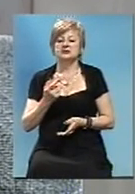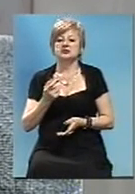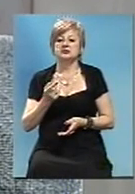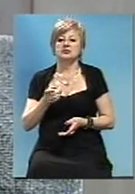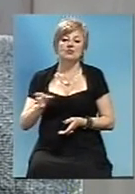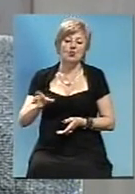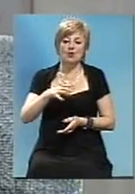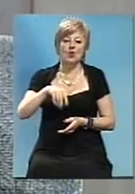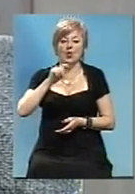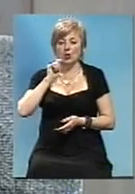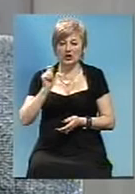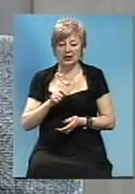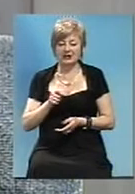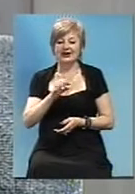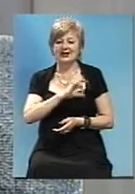целом по Україні